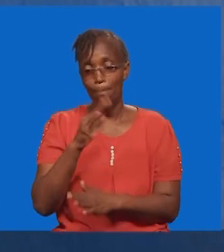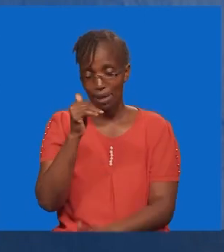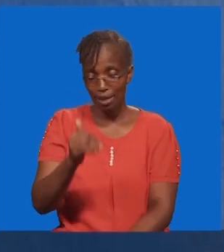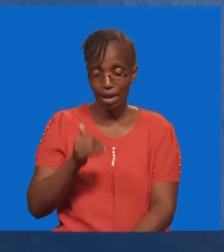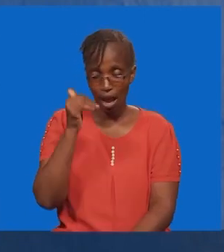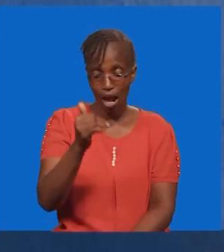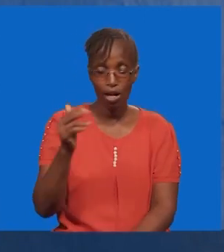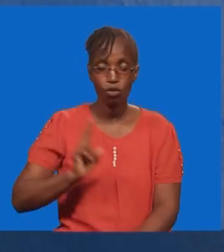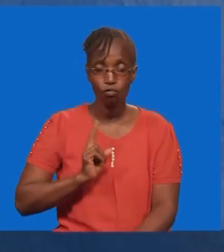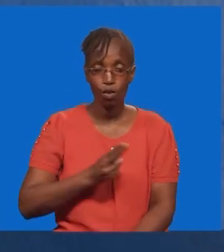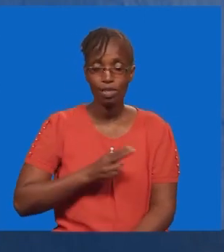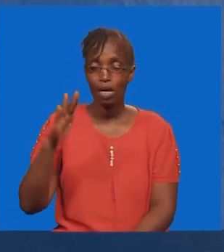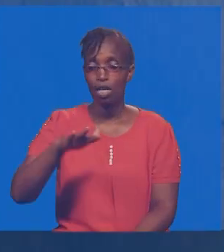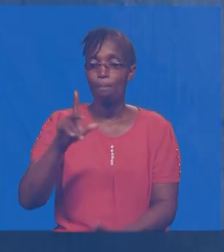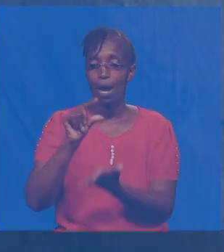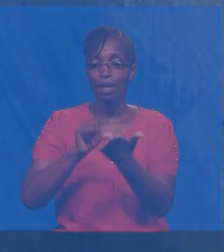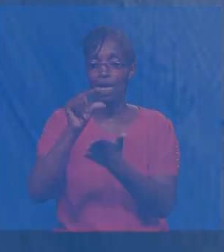neema yake. Ika kutoshe. Bye bye.